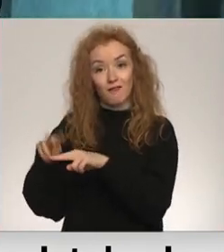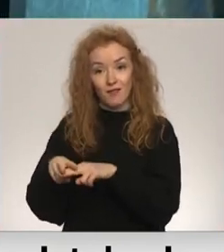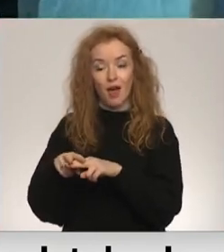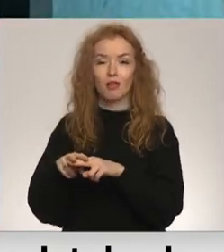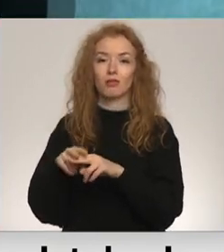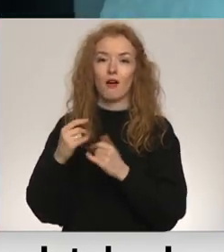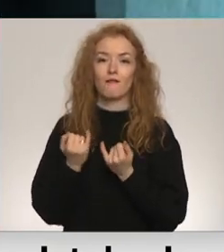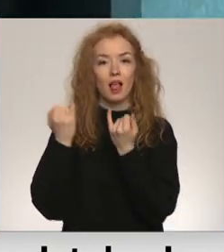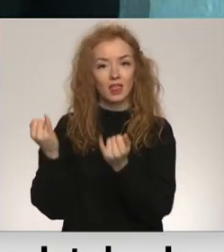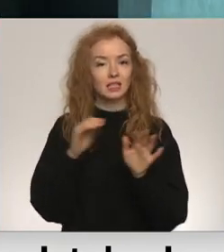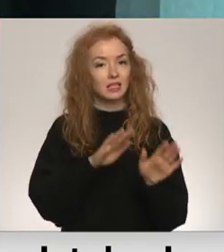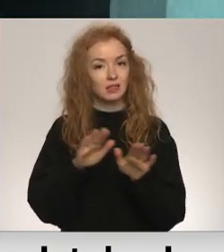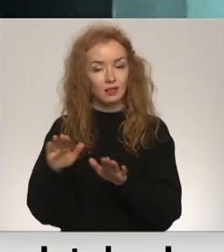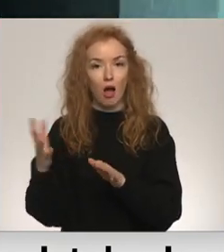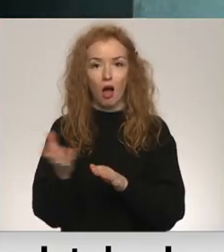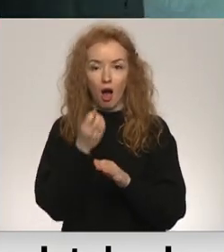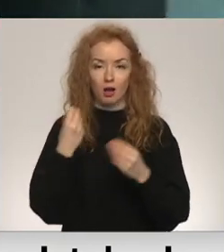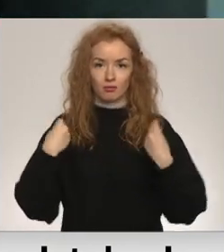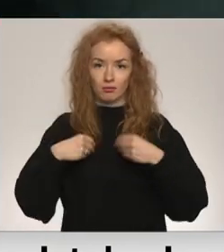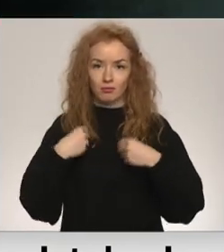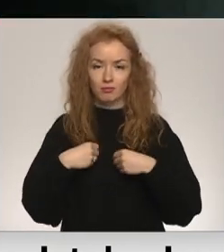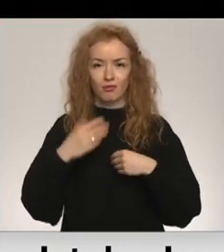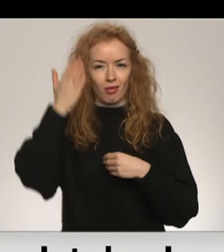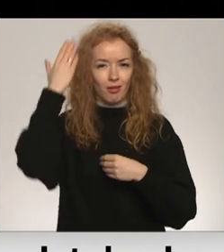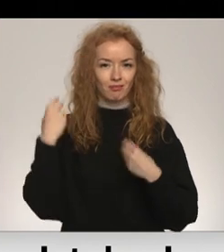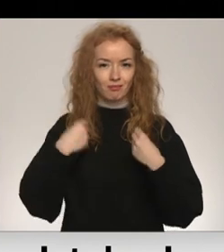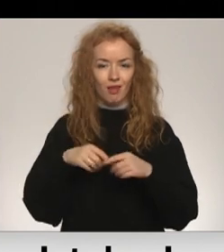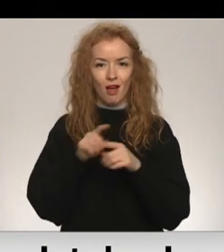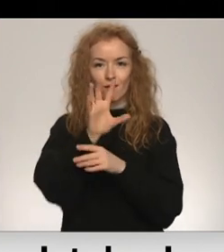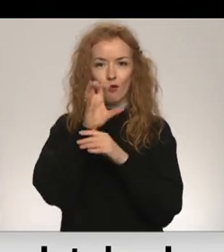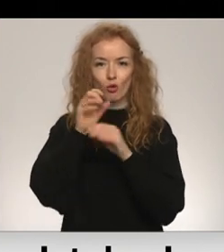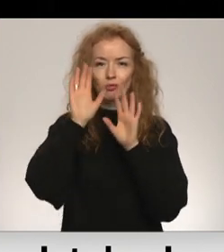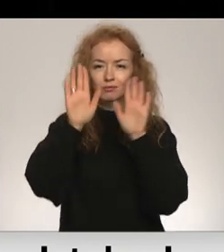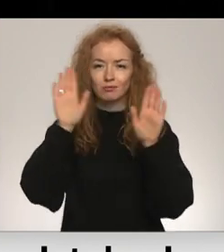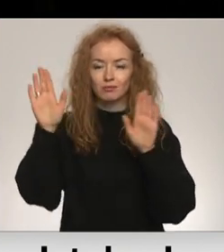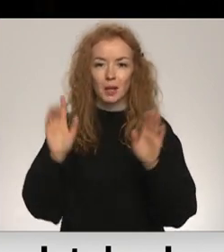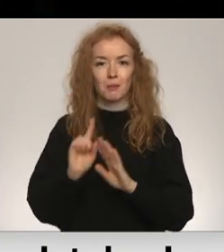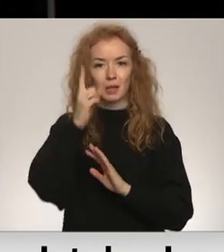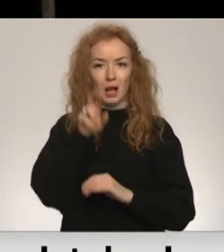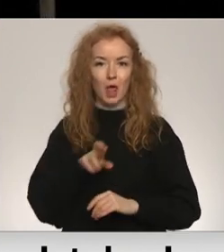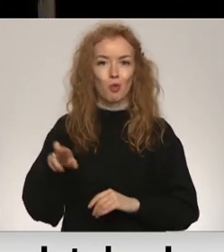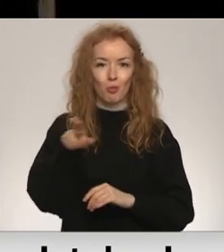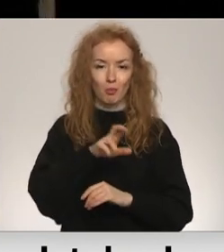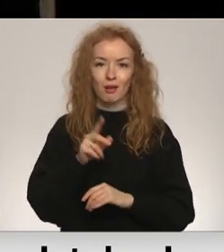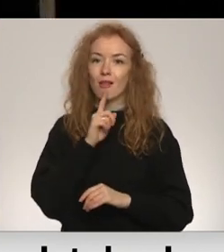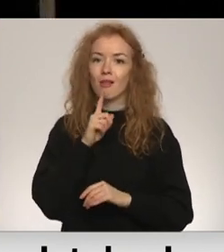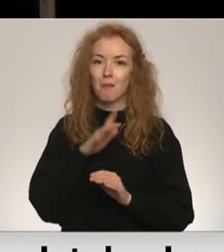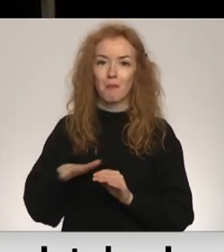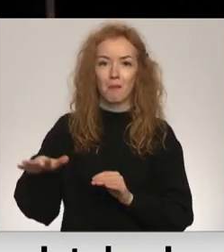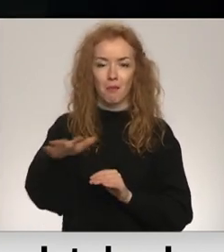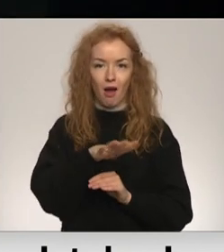vēsturē veltīt ekspozīciju ar manekeniem vēsturiskos tērpos un fotomateriāliem par Latvijas Pirmās Republikas laikā Liepājā